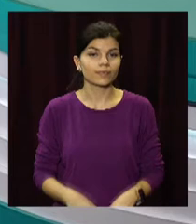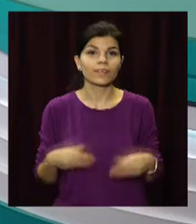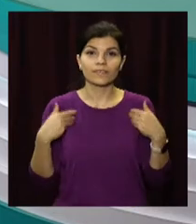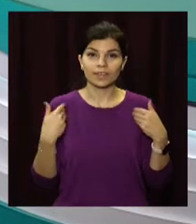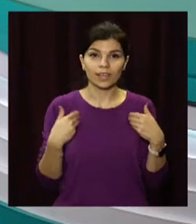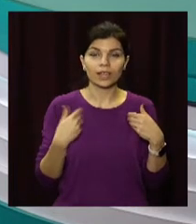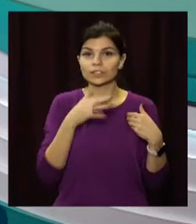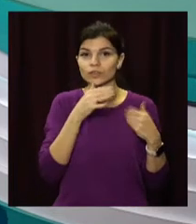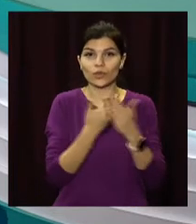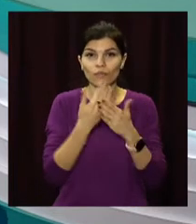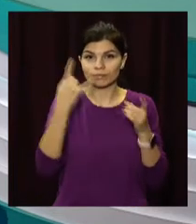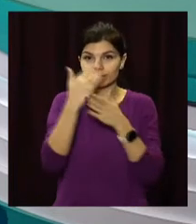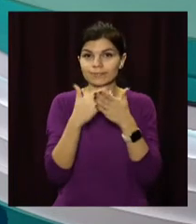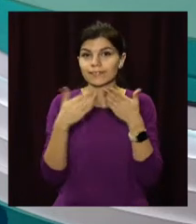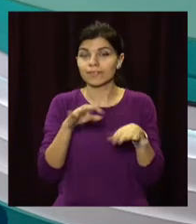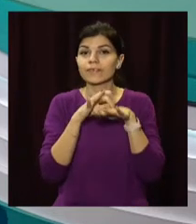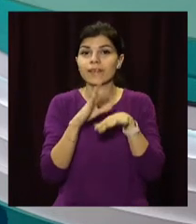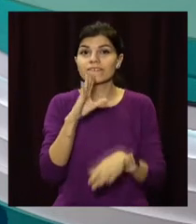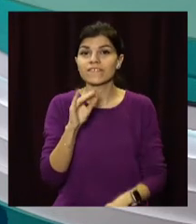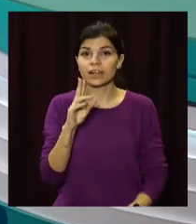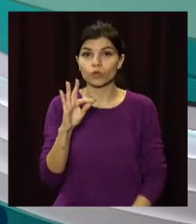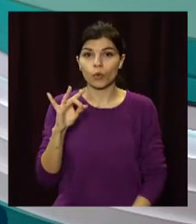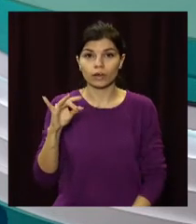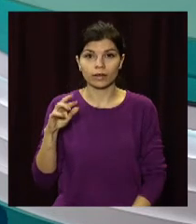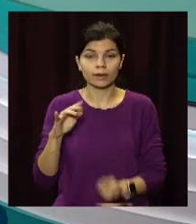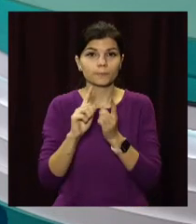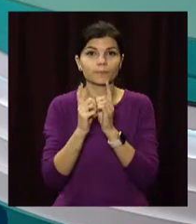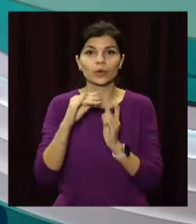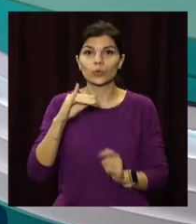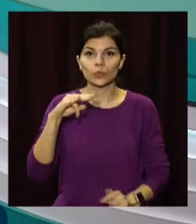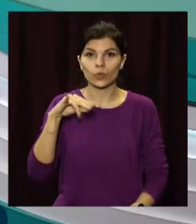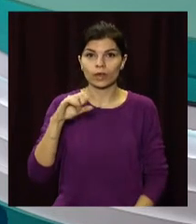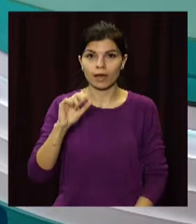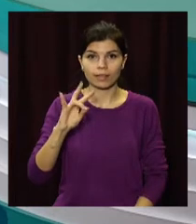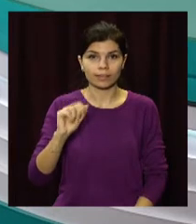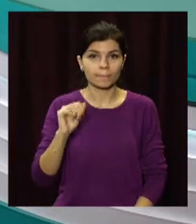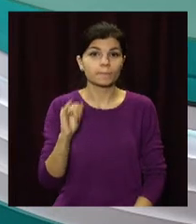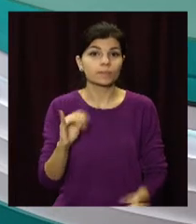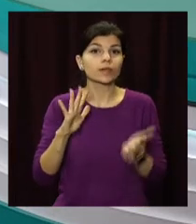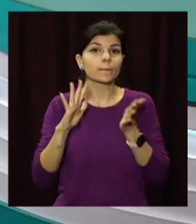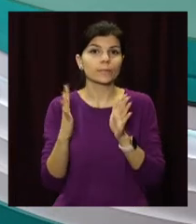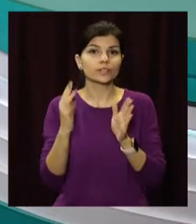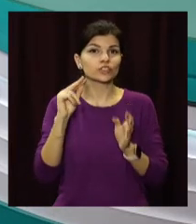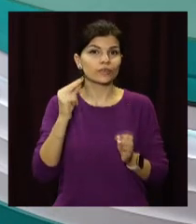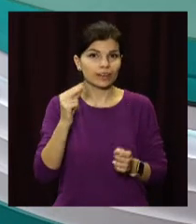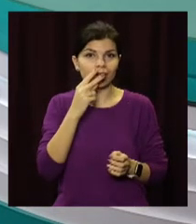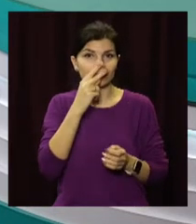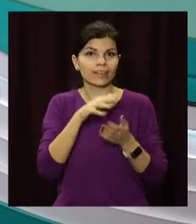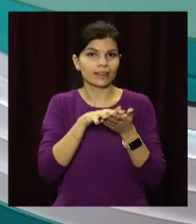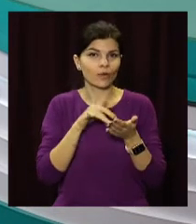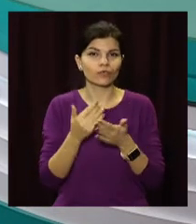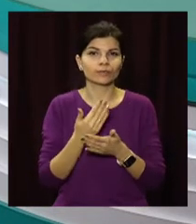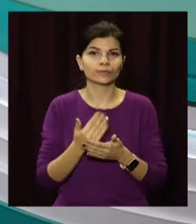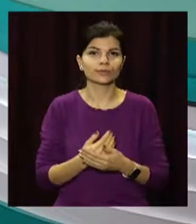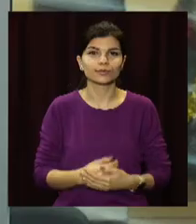Вітаю, час новин на відкритому. У студії Вікторія Вахрушина та сурдоперекладачка Юліана Пуговкіна. І про події четверга дивіться далі у